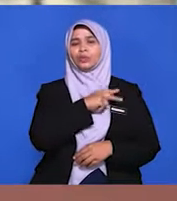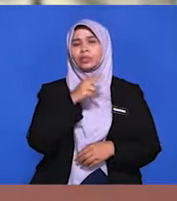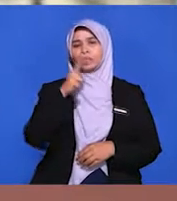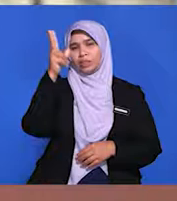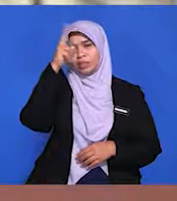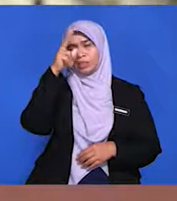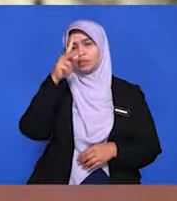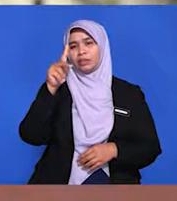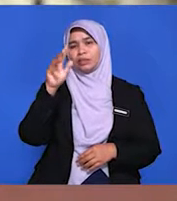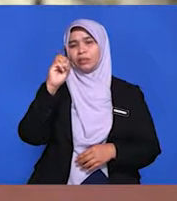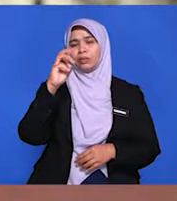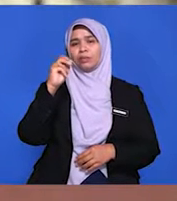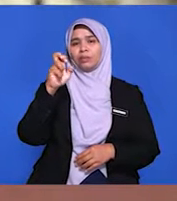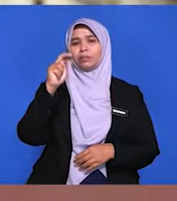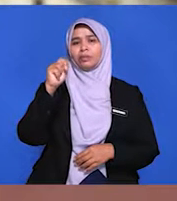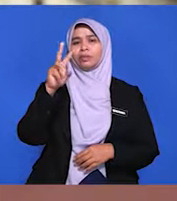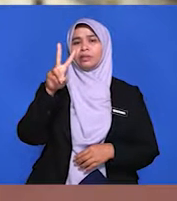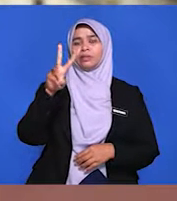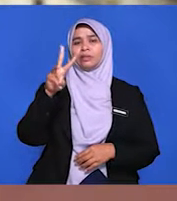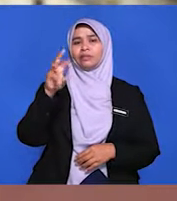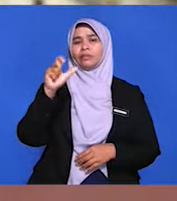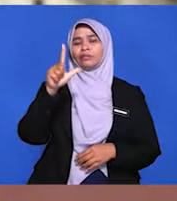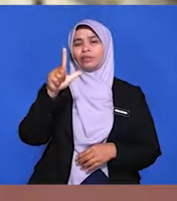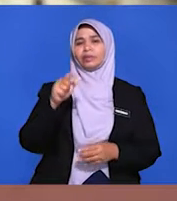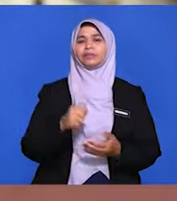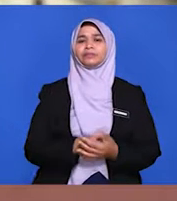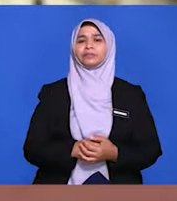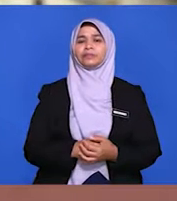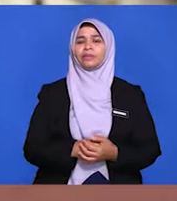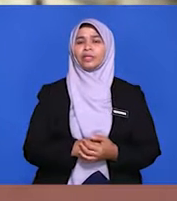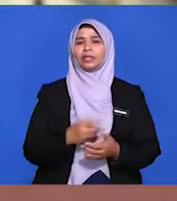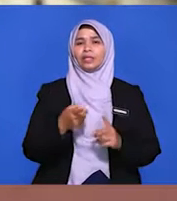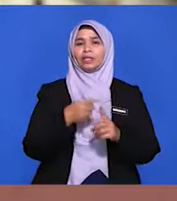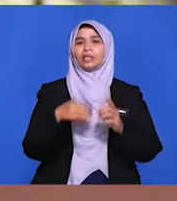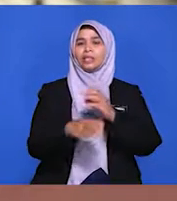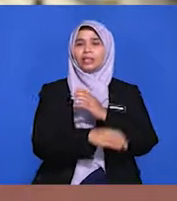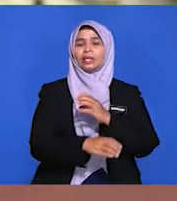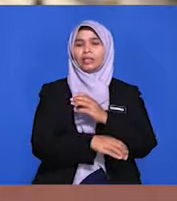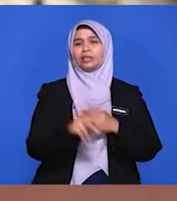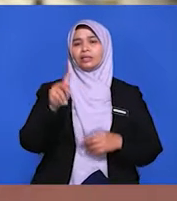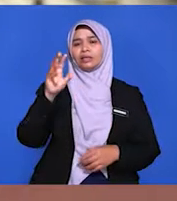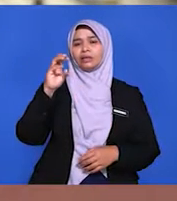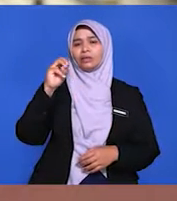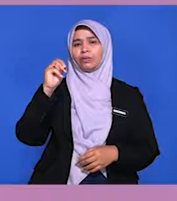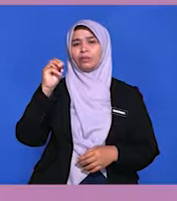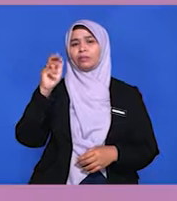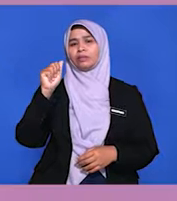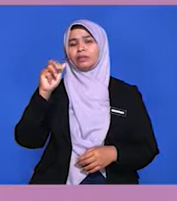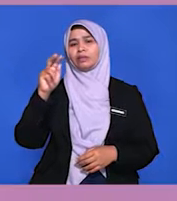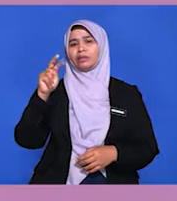adalah sidang kemuncak yang disertai semua ketua kerajaan dari negara-negara Commonwealth.